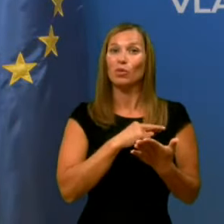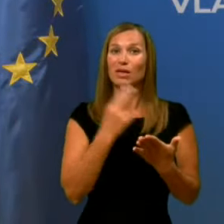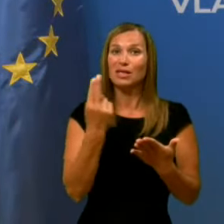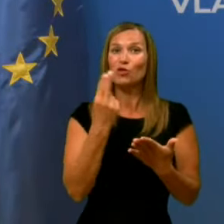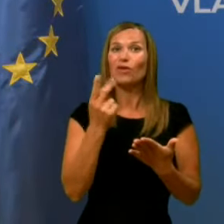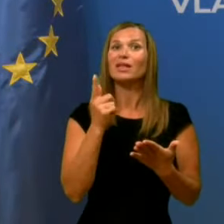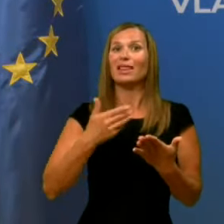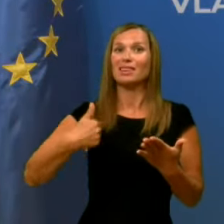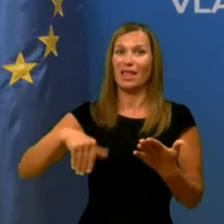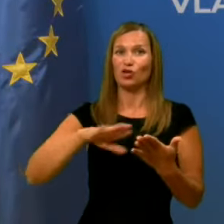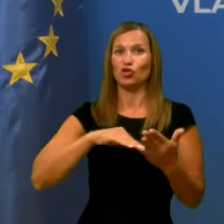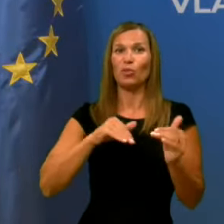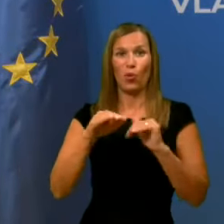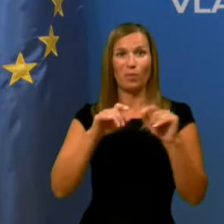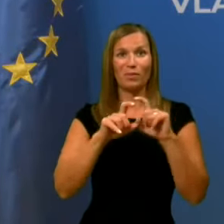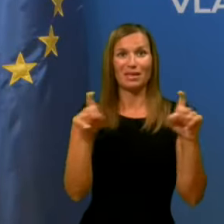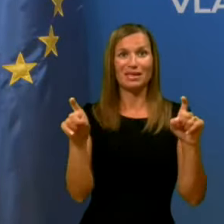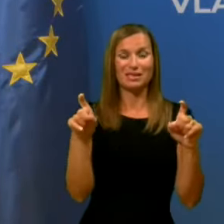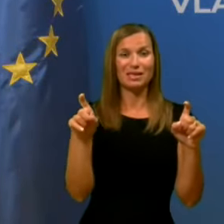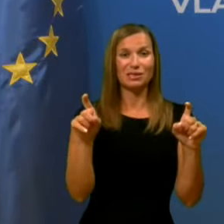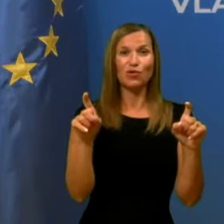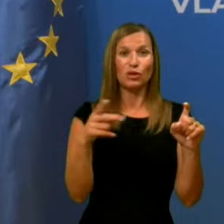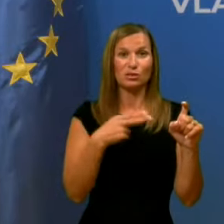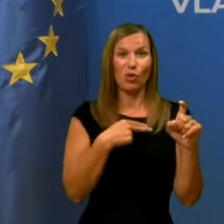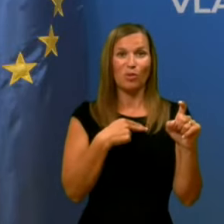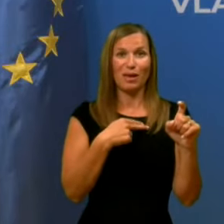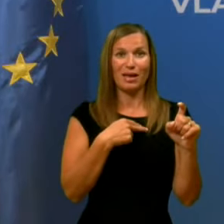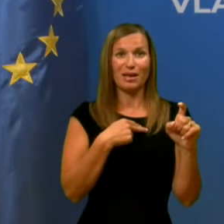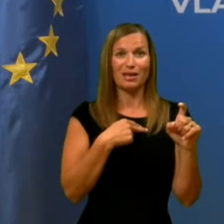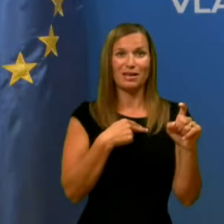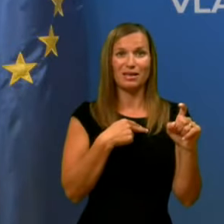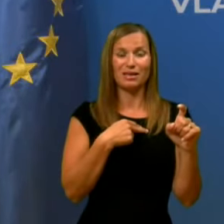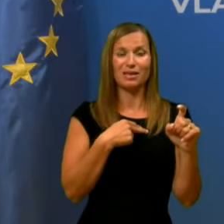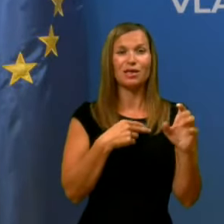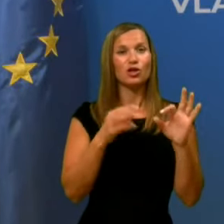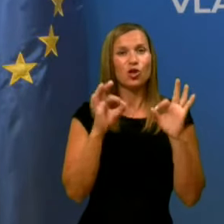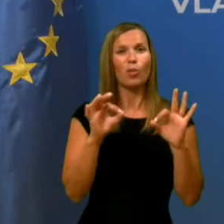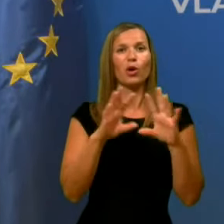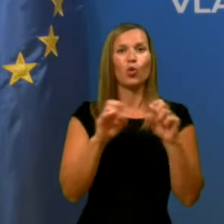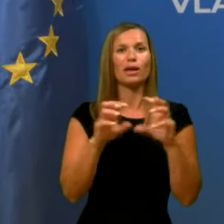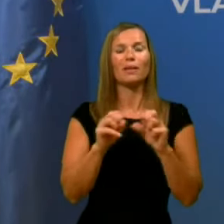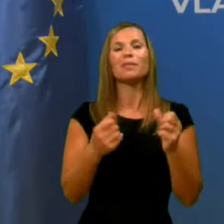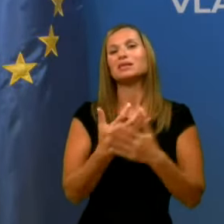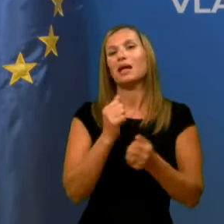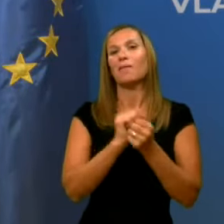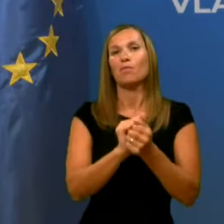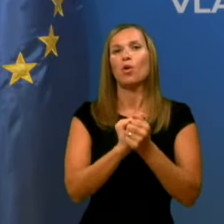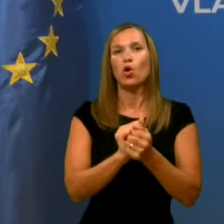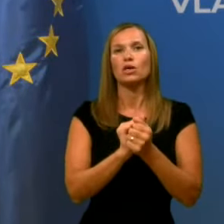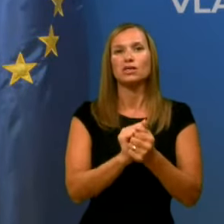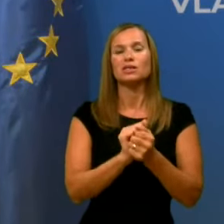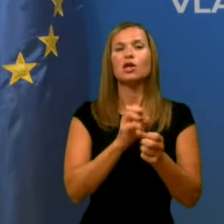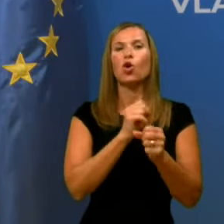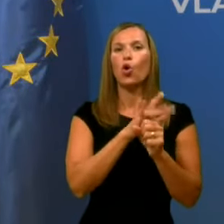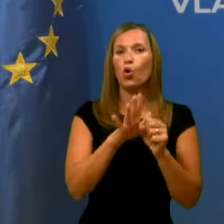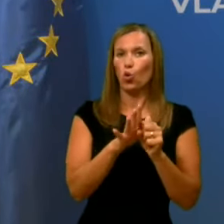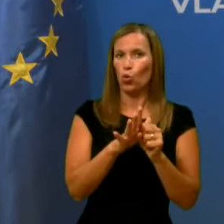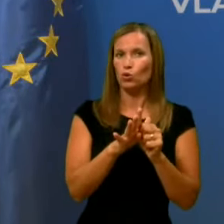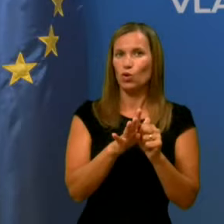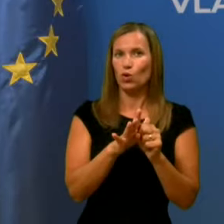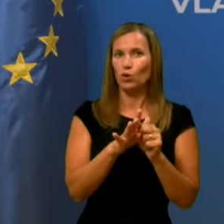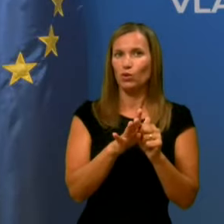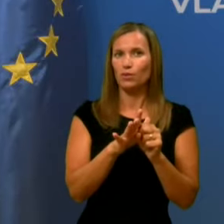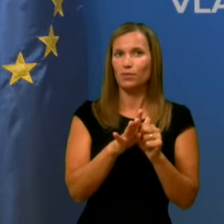našim ministrstvom, ki smo imeli nosilne ukrepe za boj z korono v prvem valu in dosedaj,